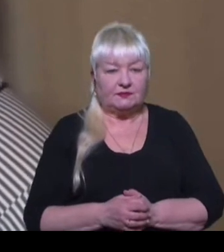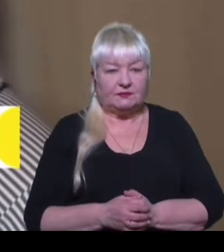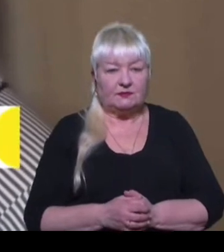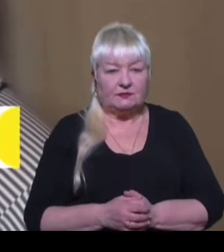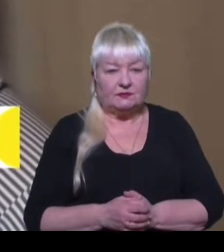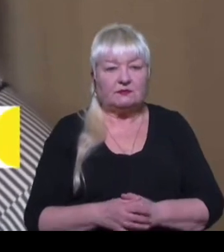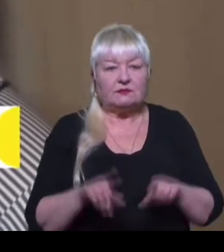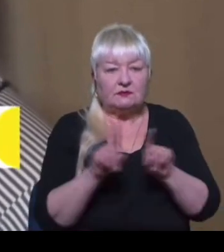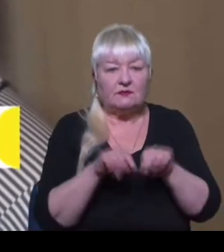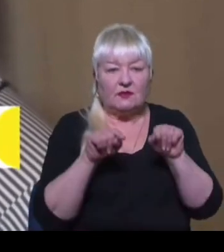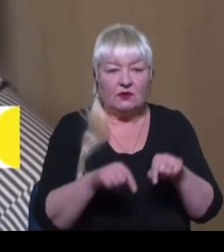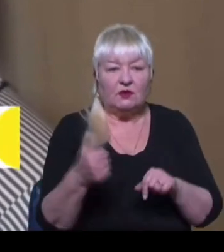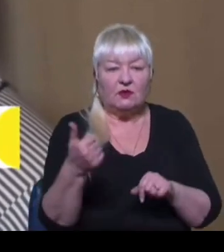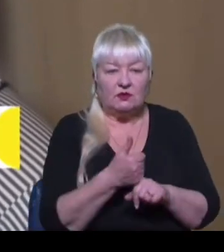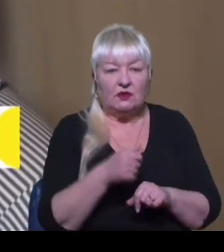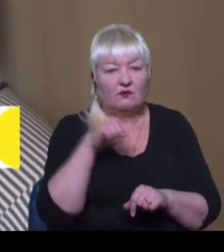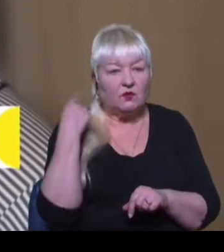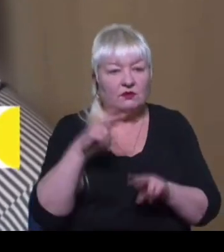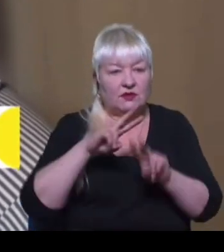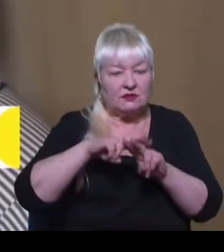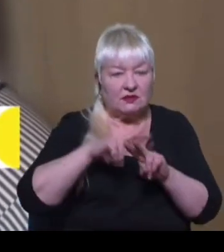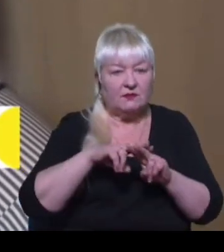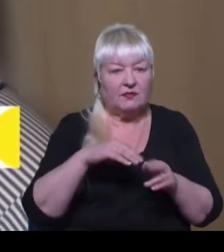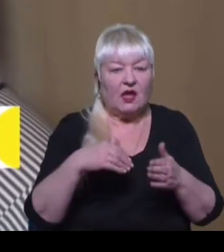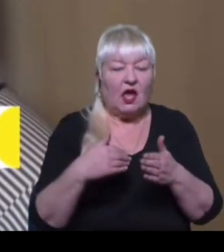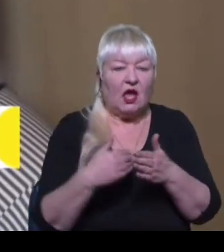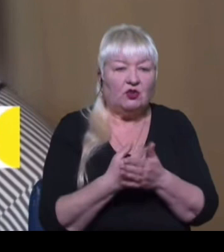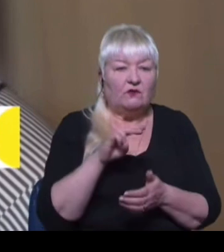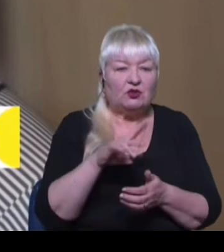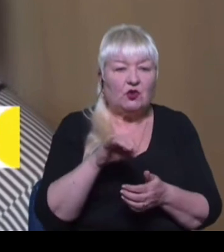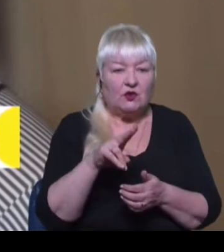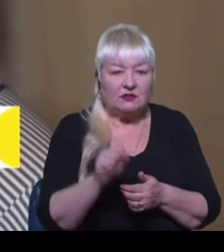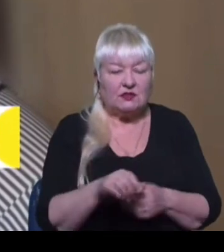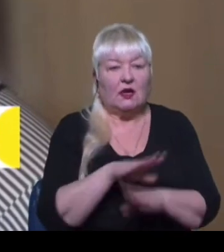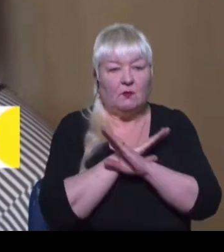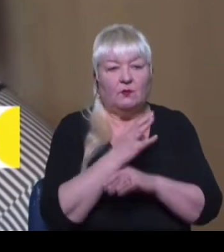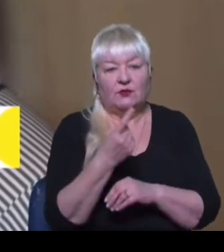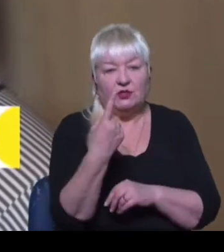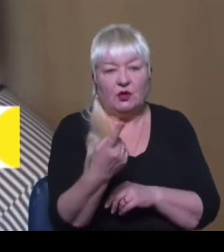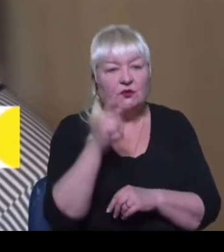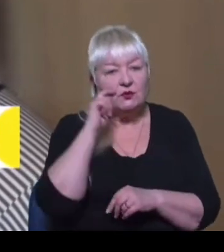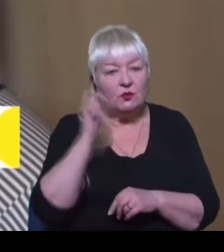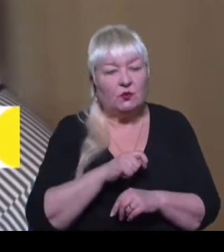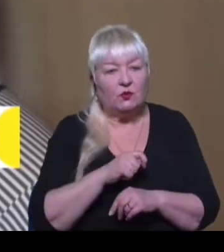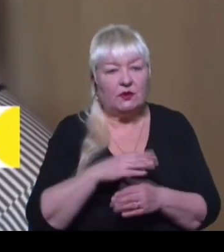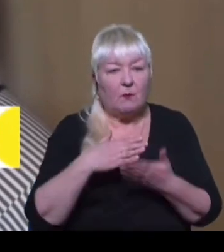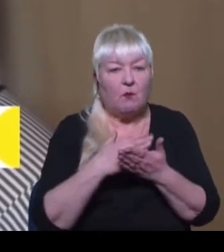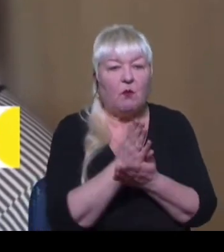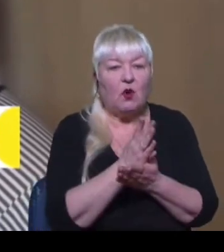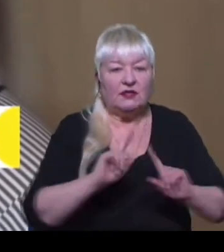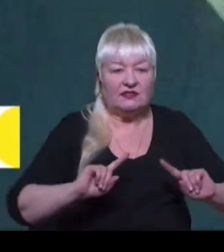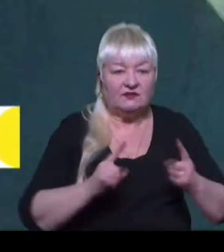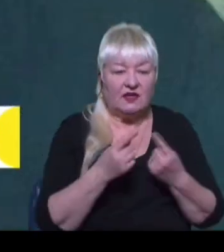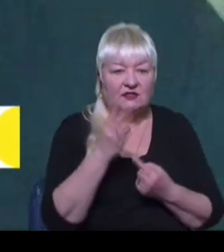Також цього тижня в російській колонії міста Новотроїцьке Оренбургської області помер ще один український політв'язень з Криму – Константин